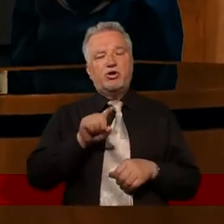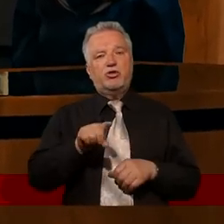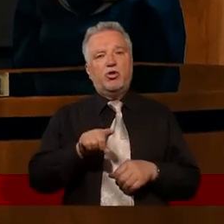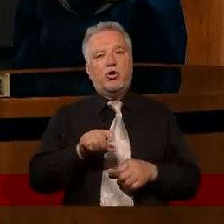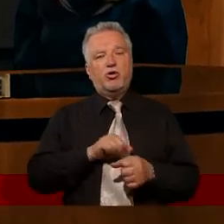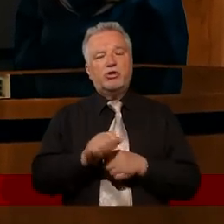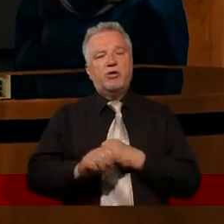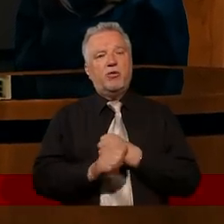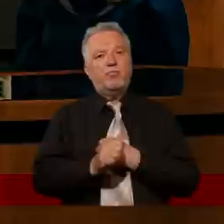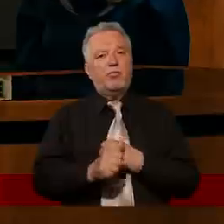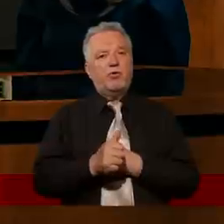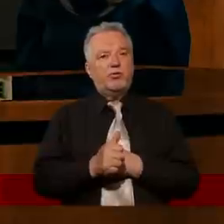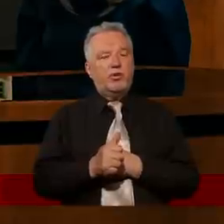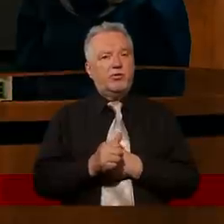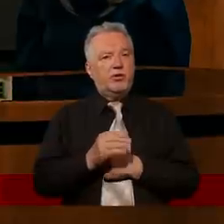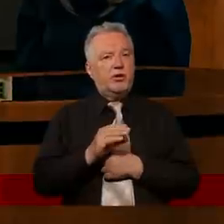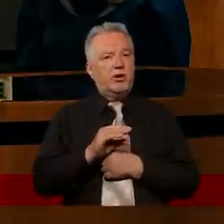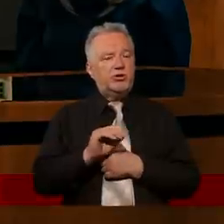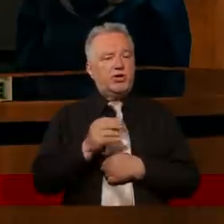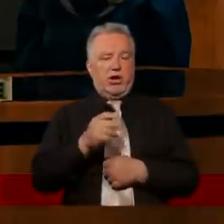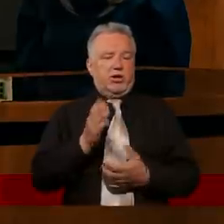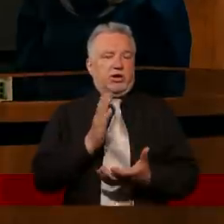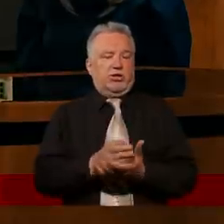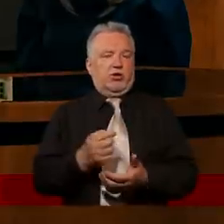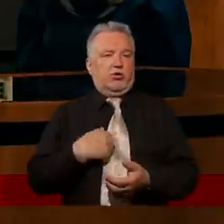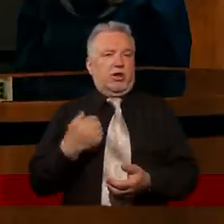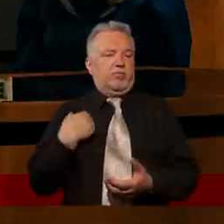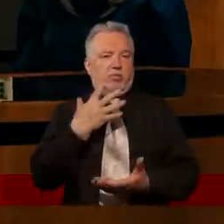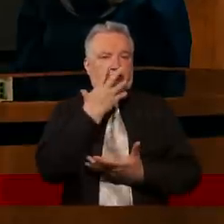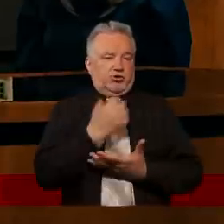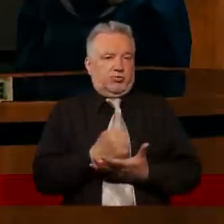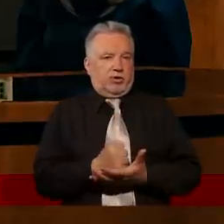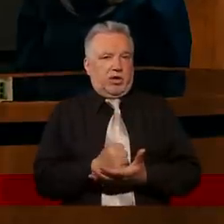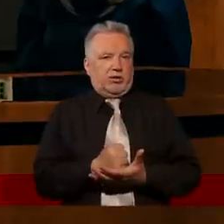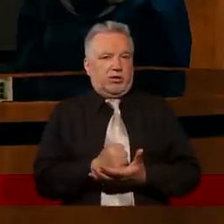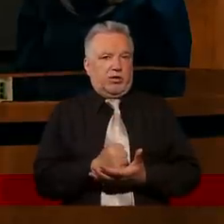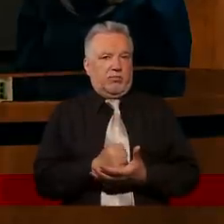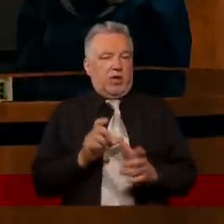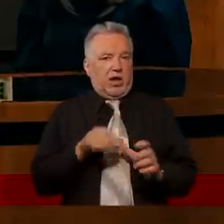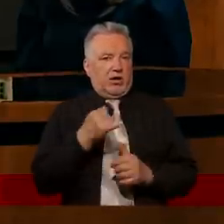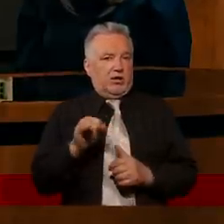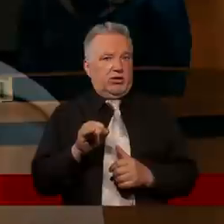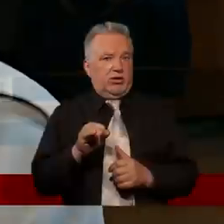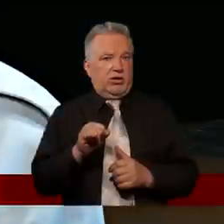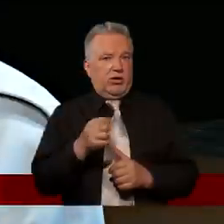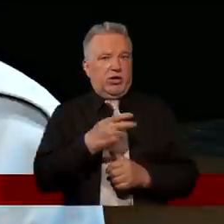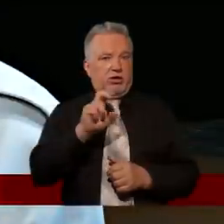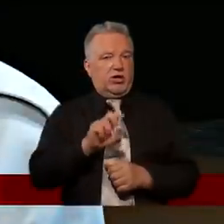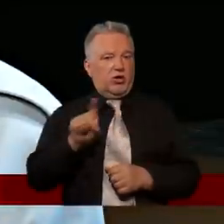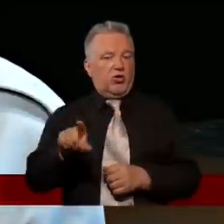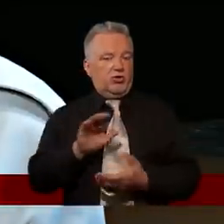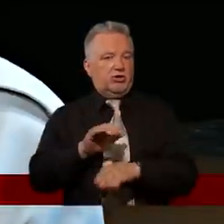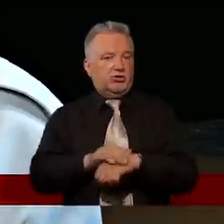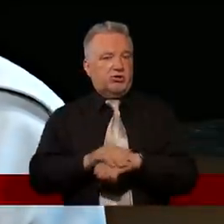wynika, nieraz dajmy na to, dany problem pojawił się, nie tylko ja byłem świadkiem tego, no już nie będę ja, tylko tego, niech się inni tym zajmą. Być może to jest pewnego